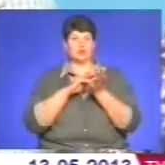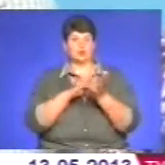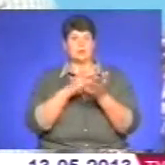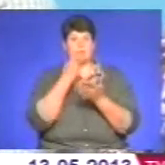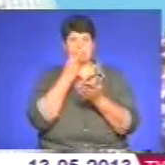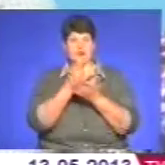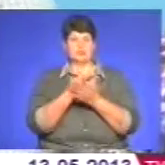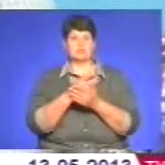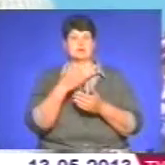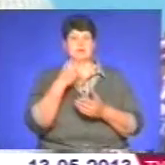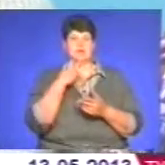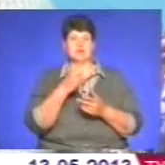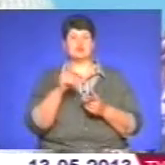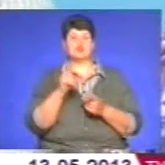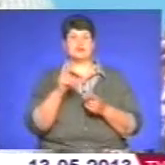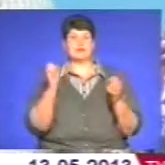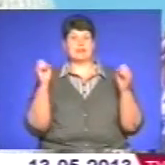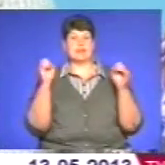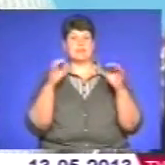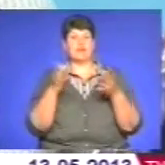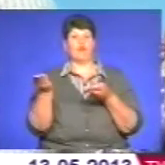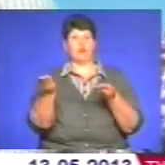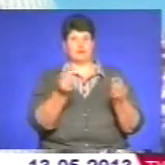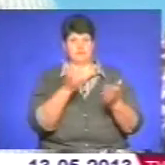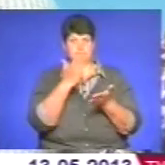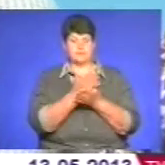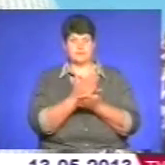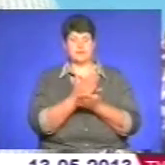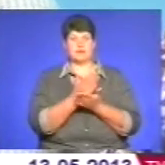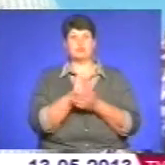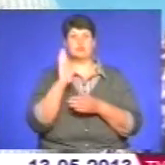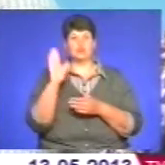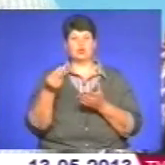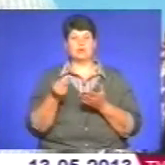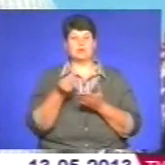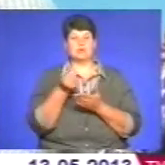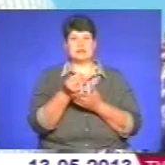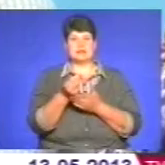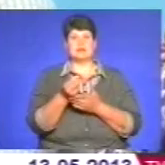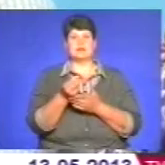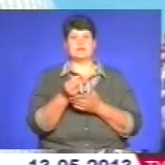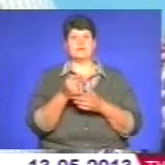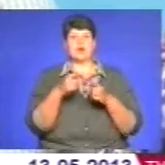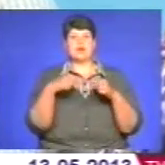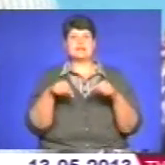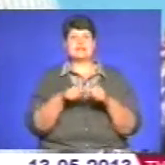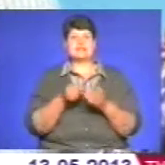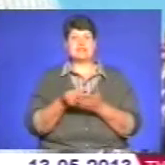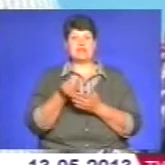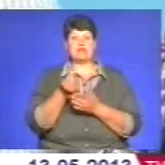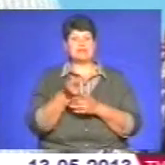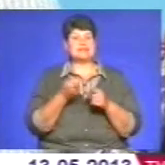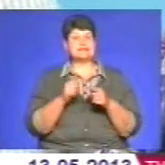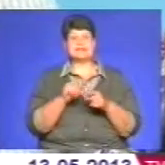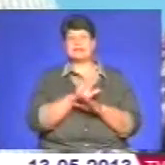і спостерігаємо, що вплив йде. Вони будуть платити всього-на-всю організаційні внески. Це